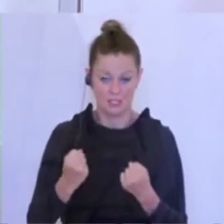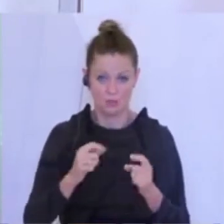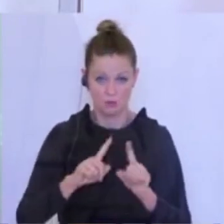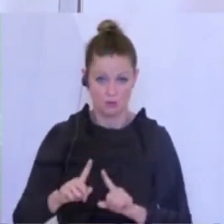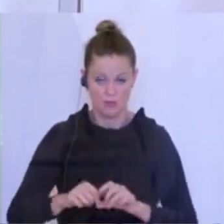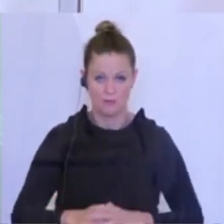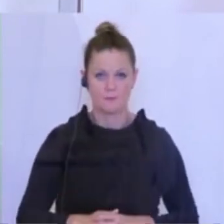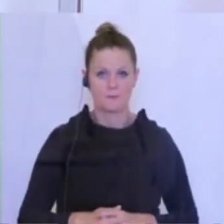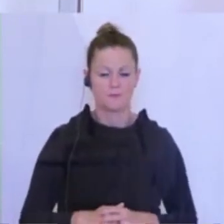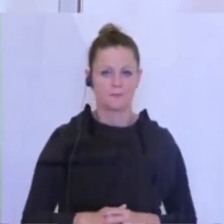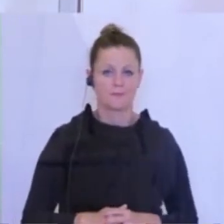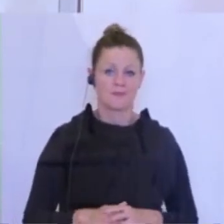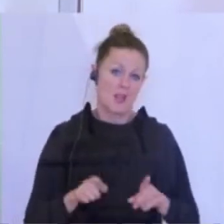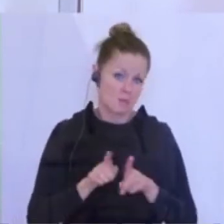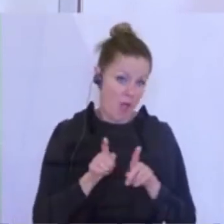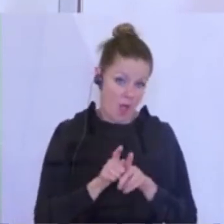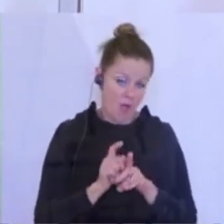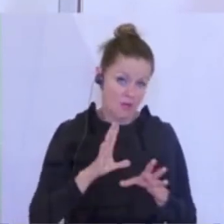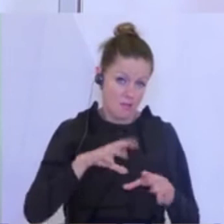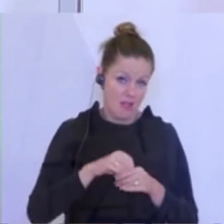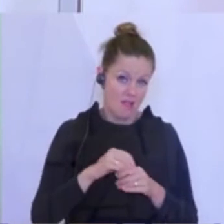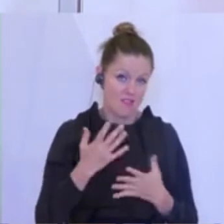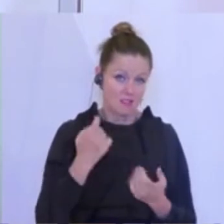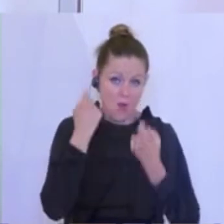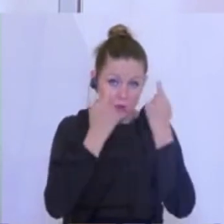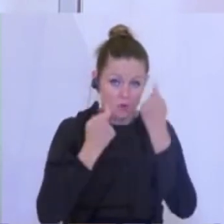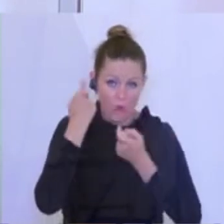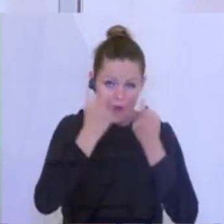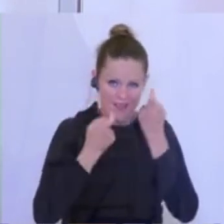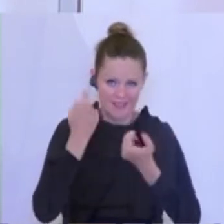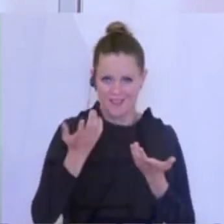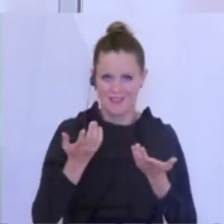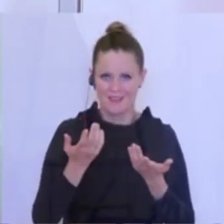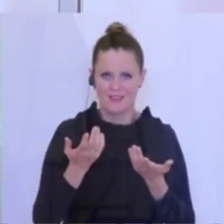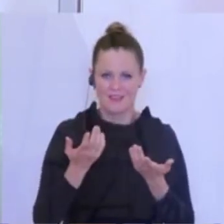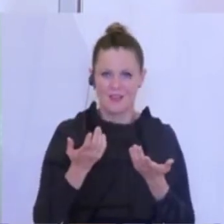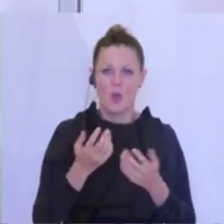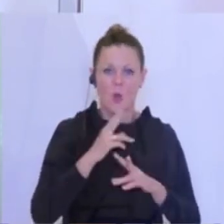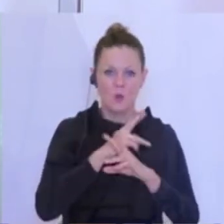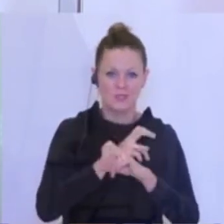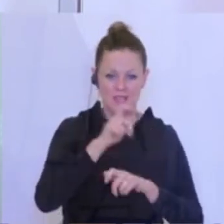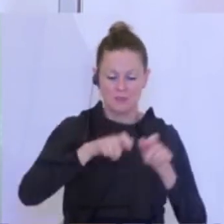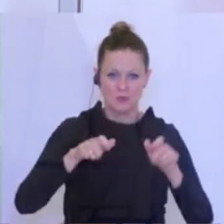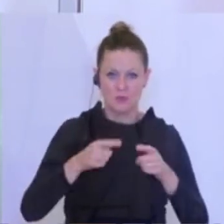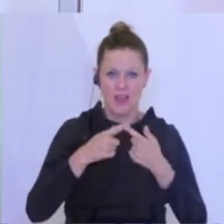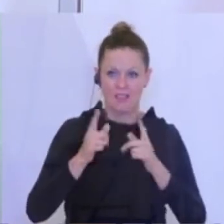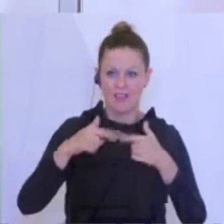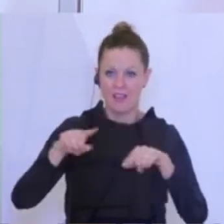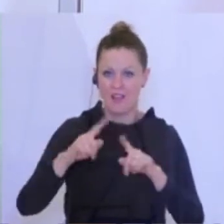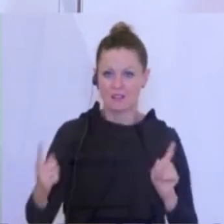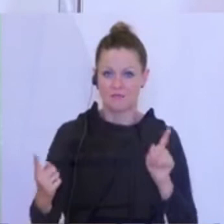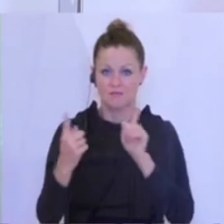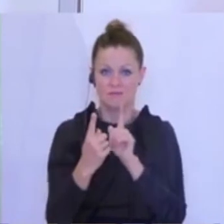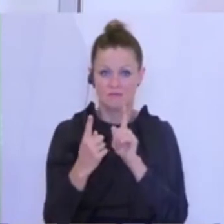zweite Punkt ist aber die Sorge, mit wem Österreicher in anderen Ländern zusammentreffen. Das ist